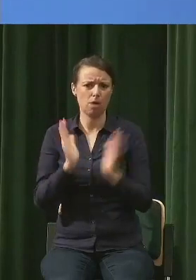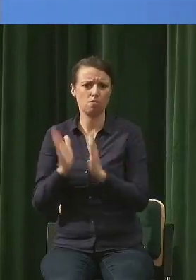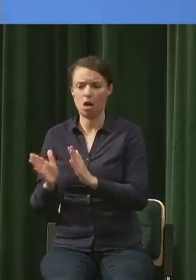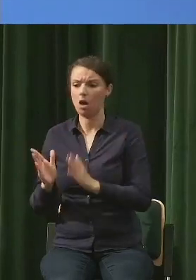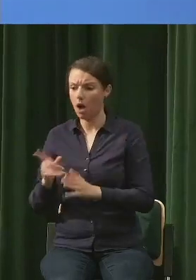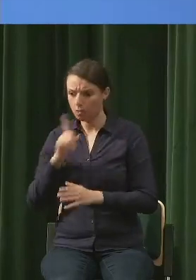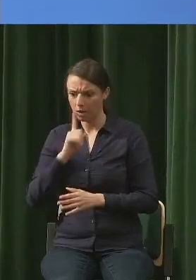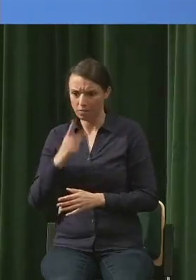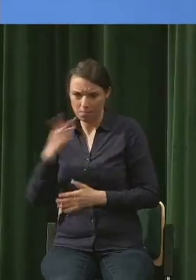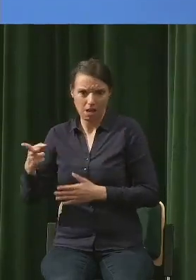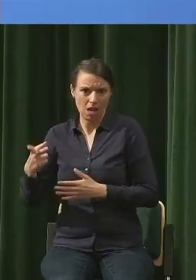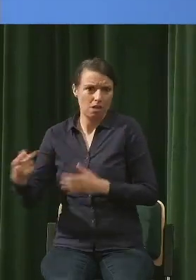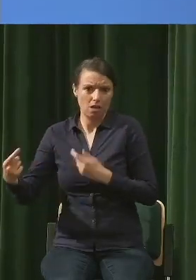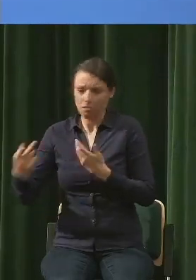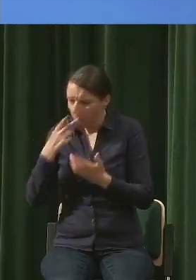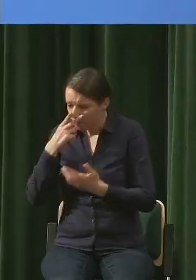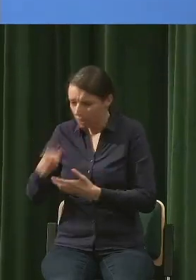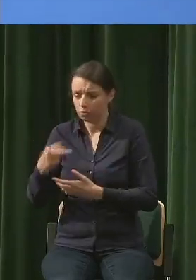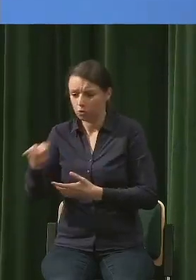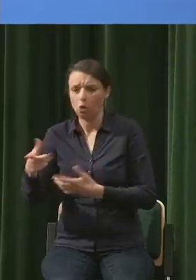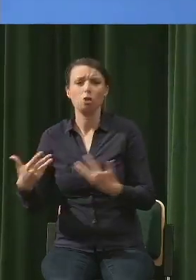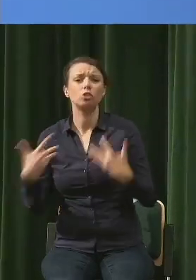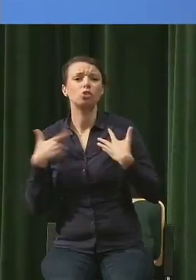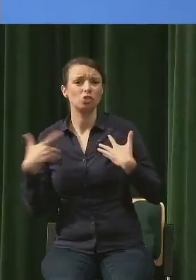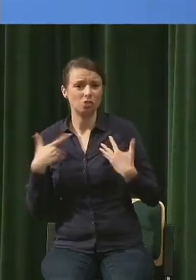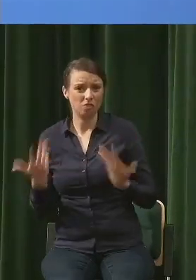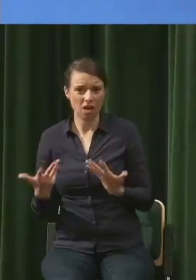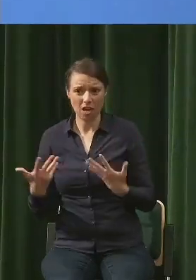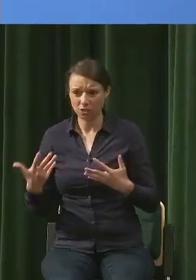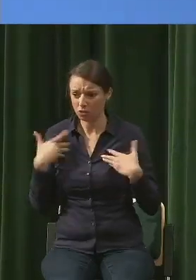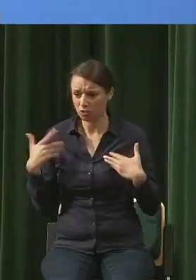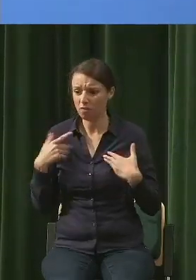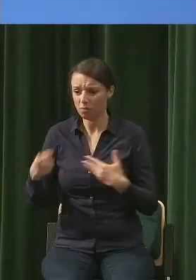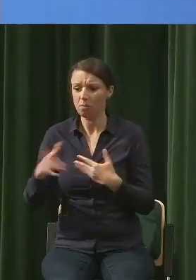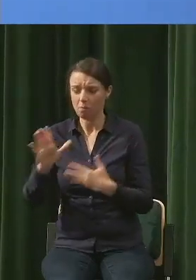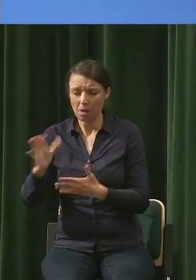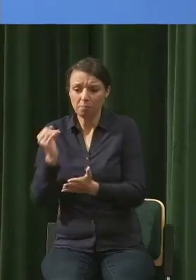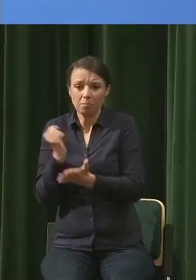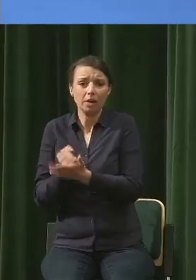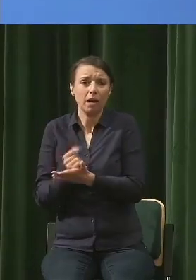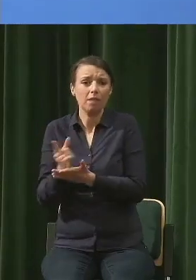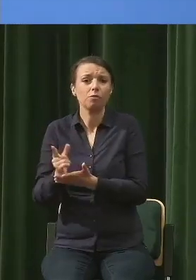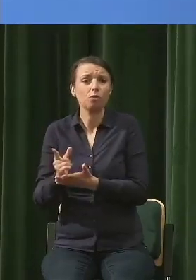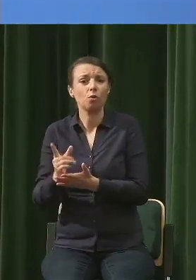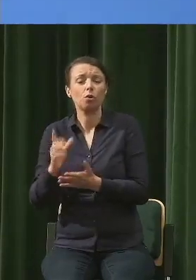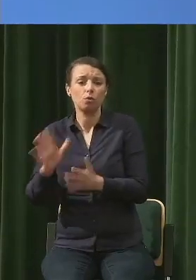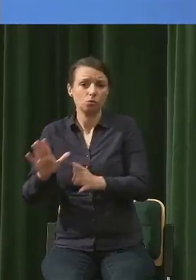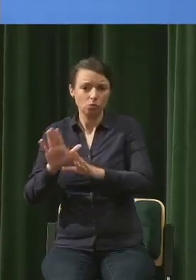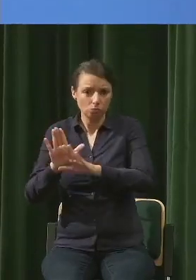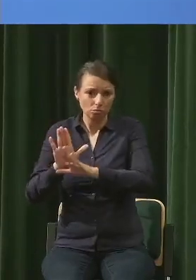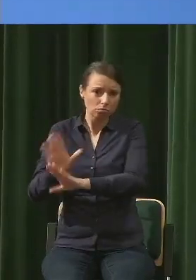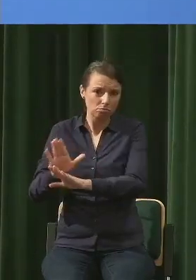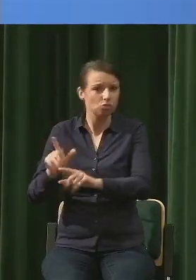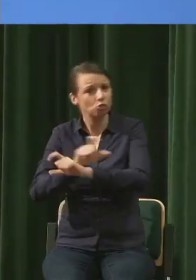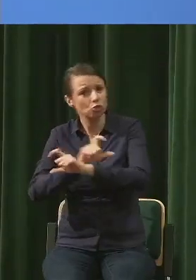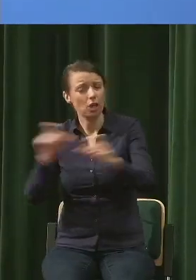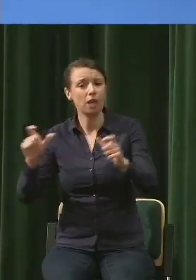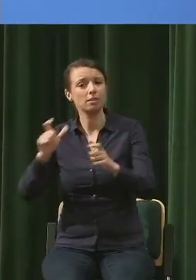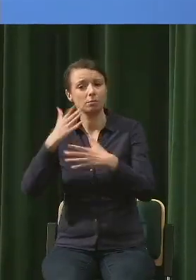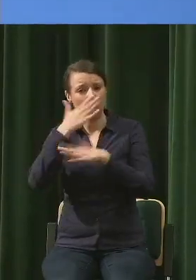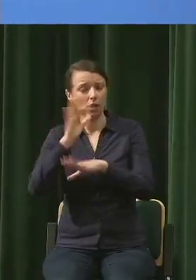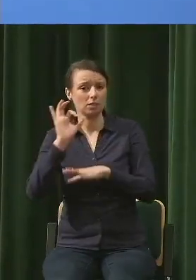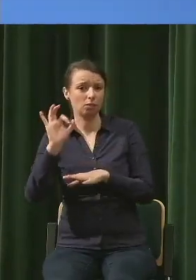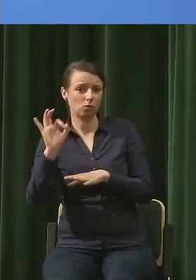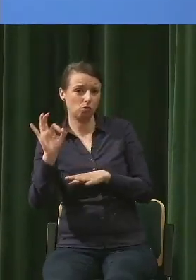Żywych jest to. I one mają prawo odpowiedzieć po swojemu. A my mamy prawo błądzić. Rzeczywistość pracy